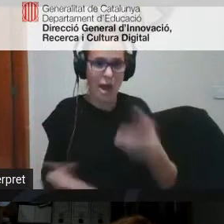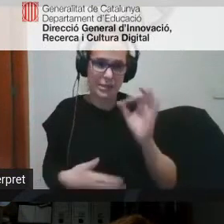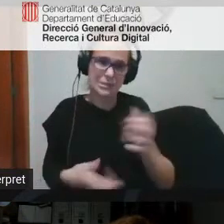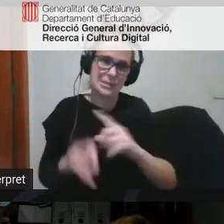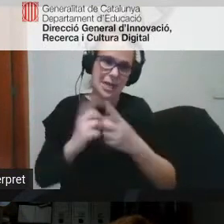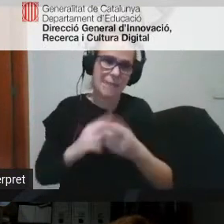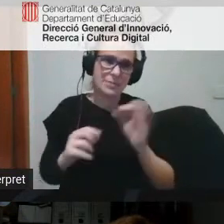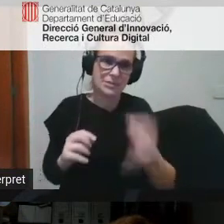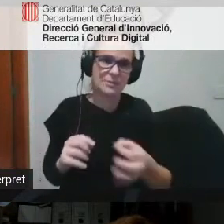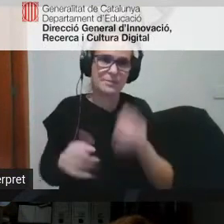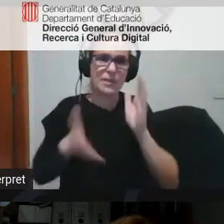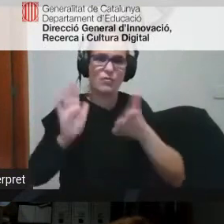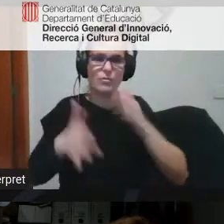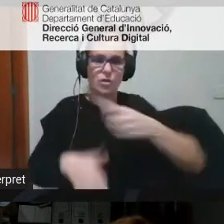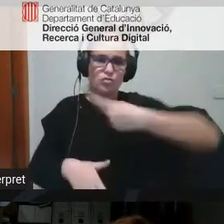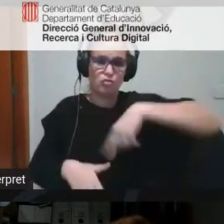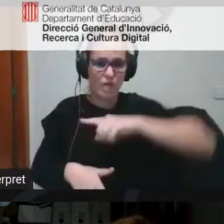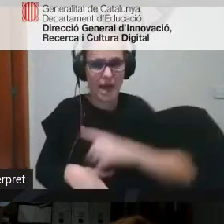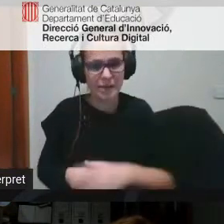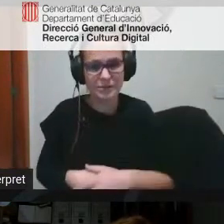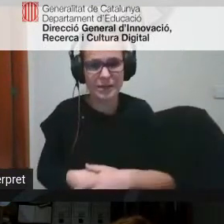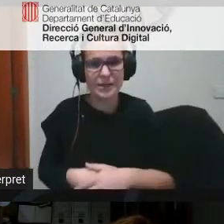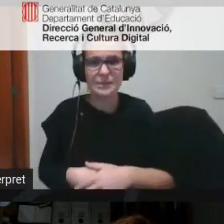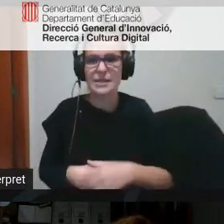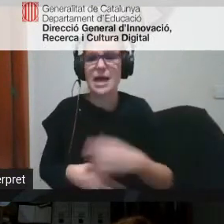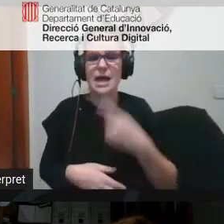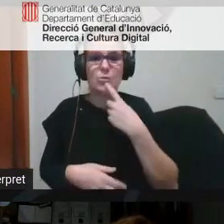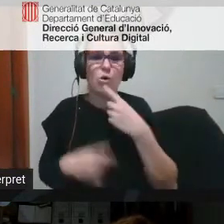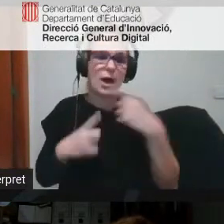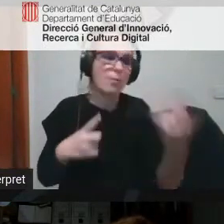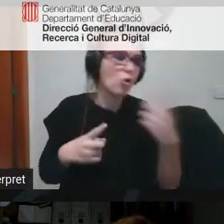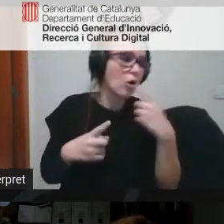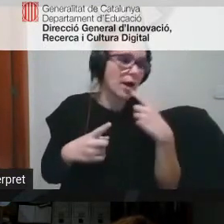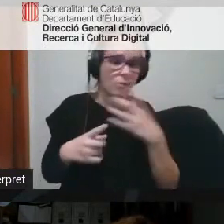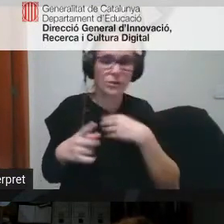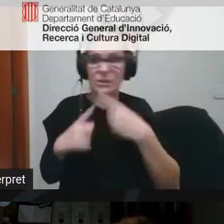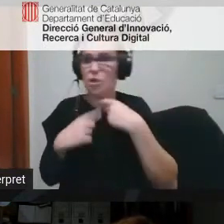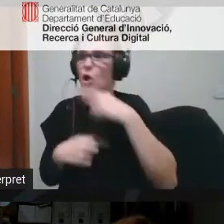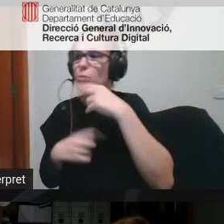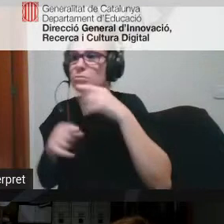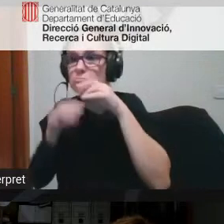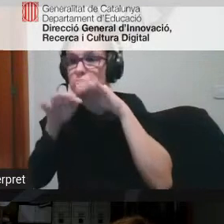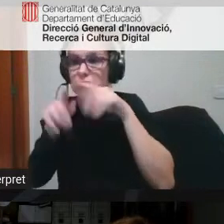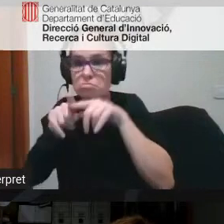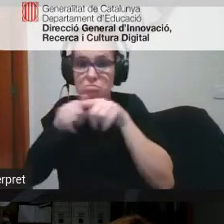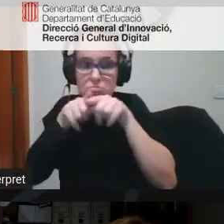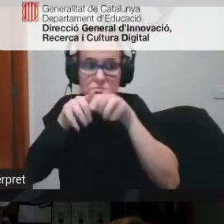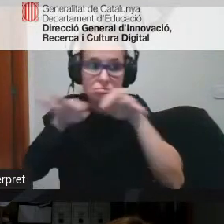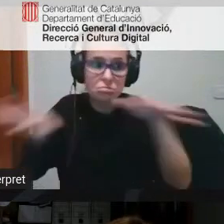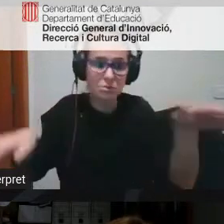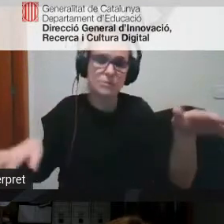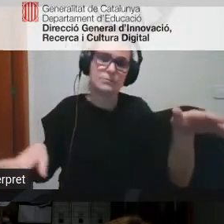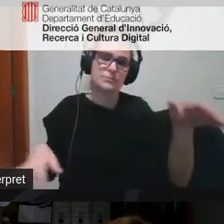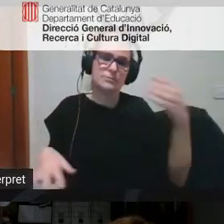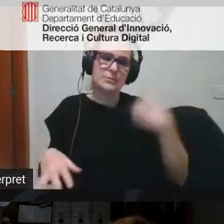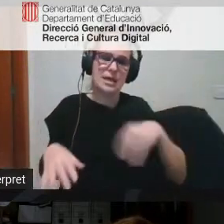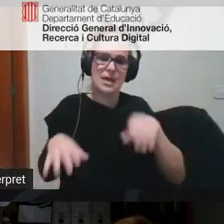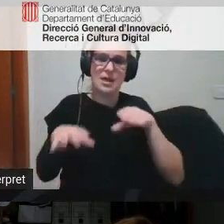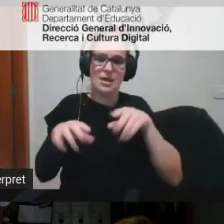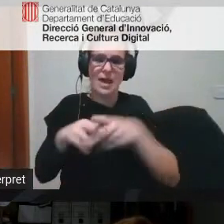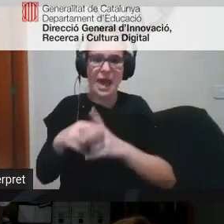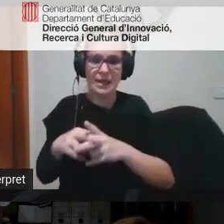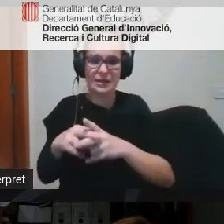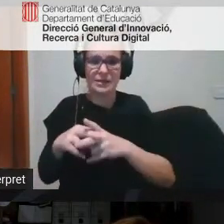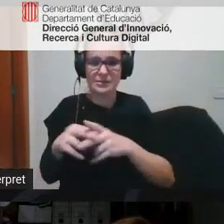doncs això entre que els formadors som nosaltres una mica el boca a boca una mica aquest compartir veure que hi eines noves com les utilitzen els altres